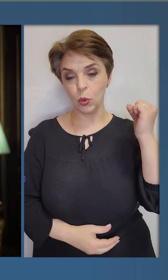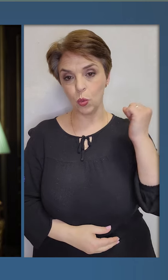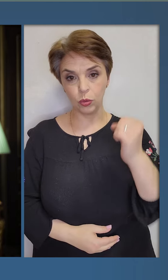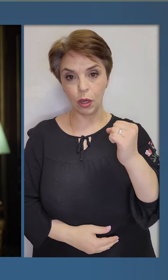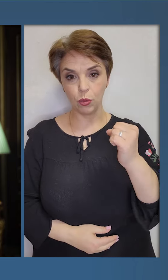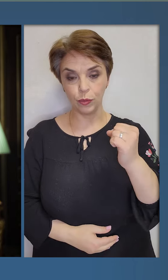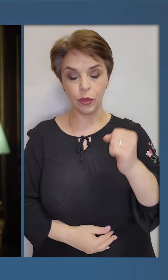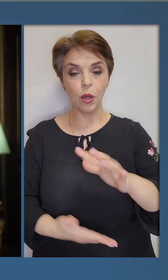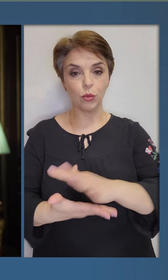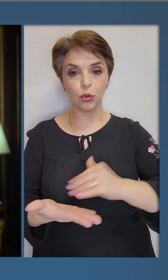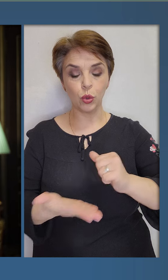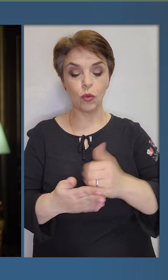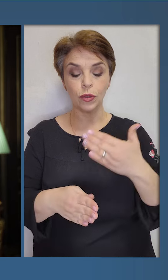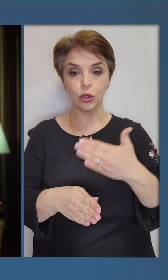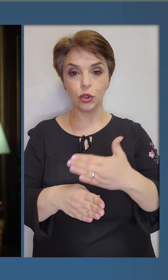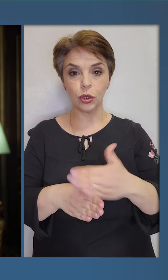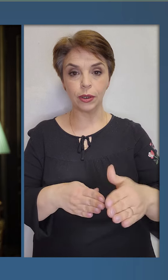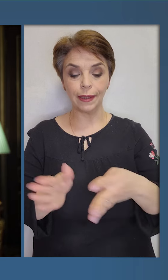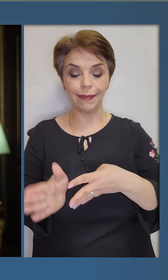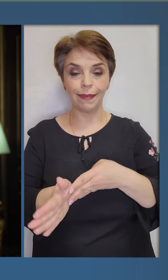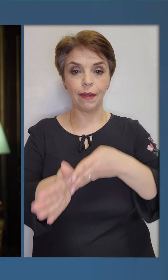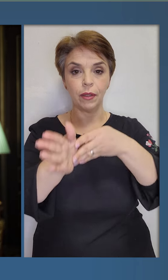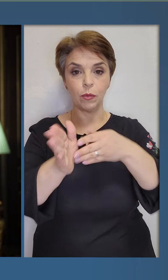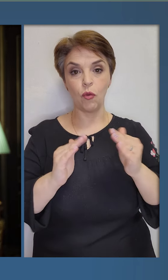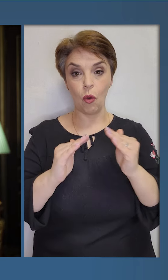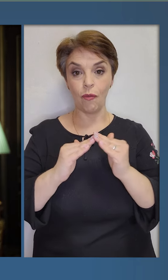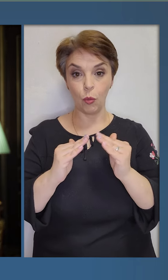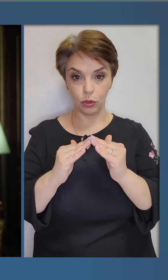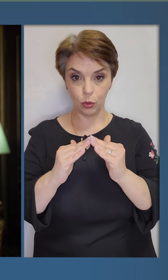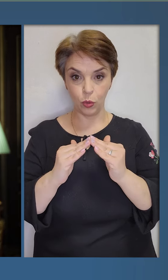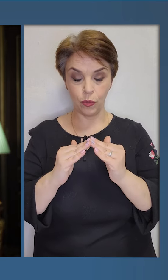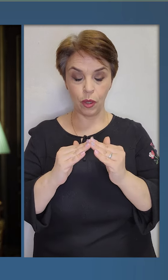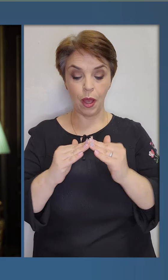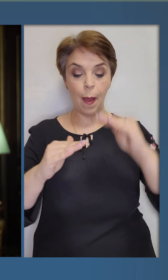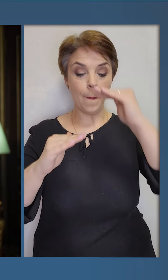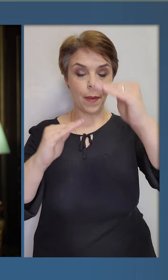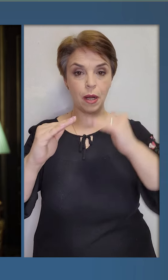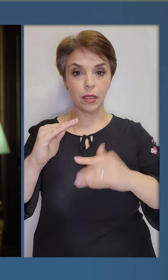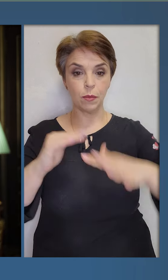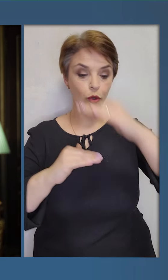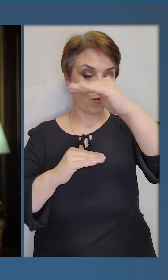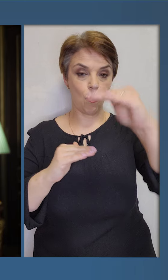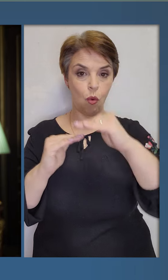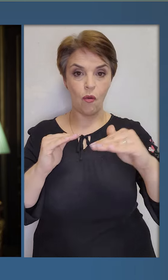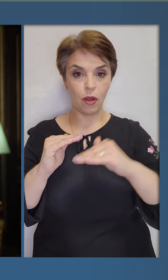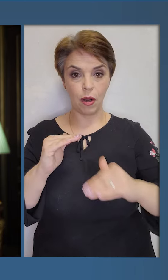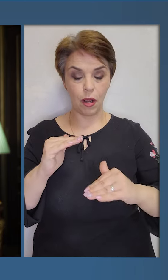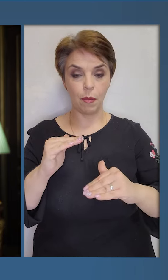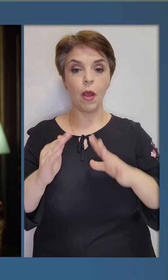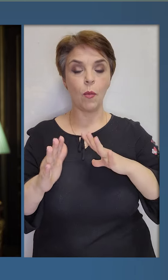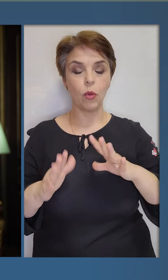ракетного удару зруйнована частина 9-поверхового будинку, перекриття між поверхами.